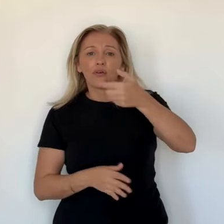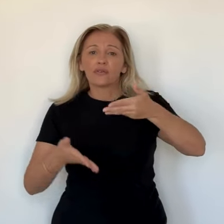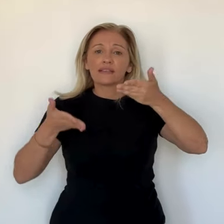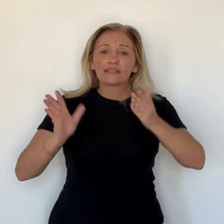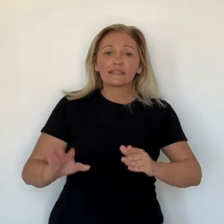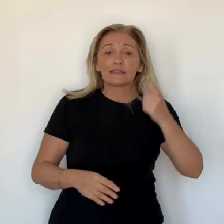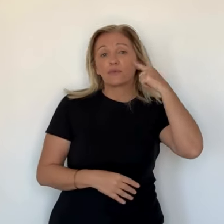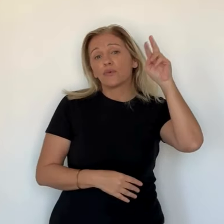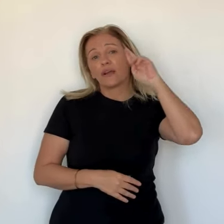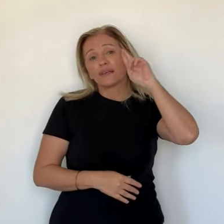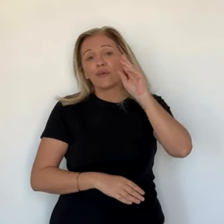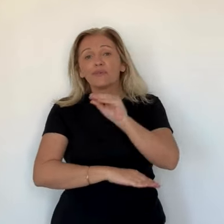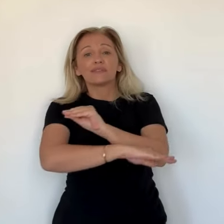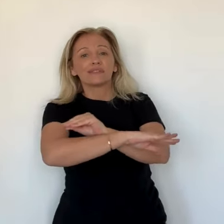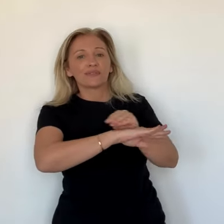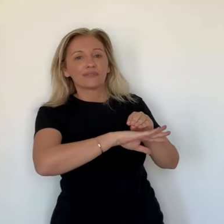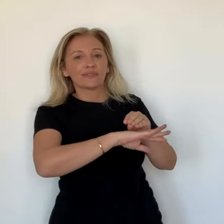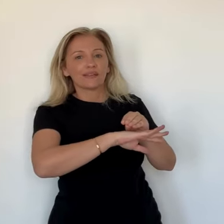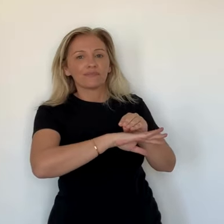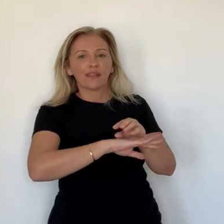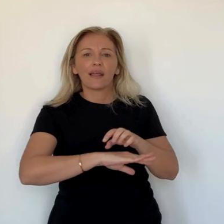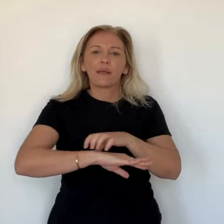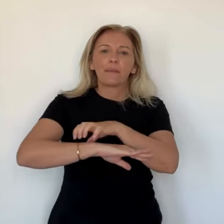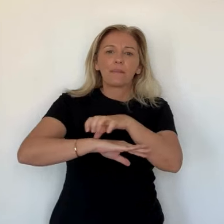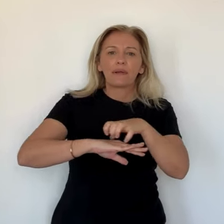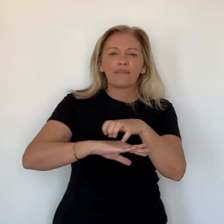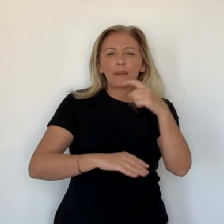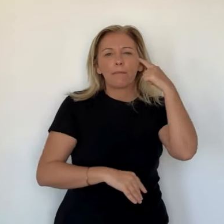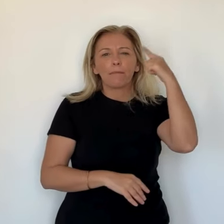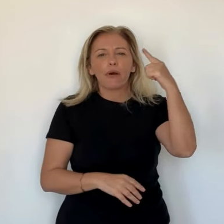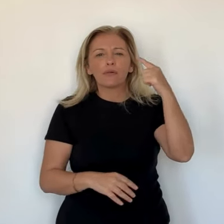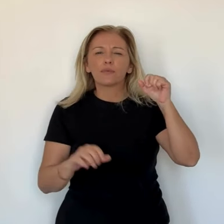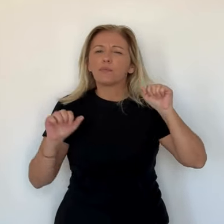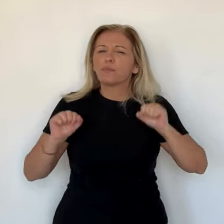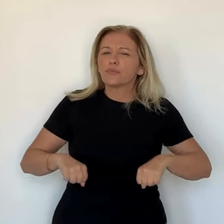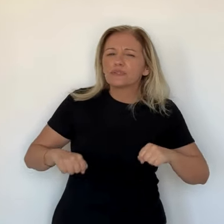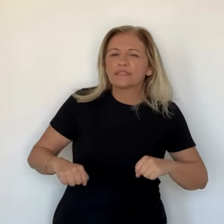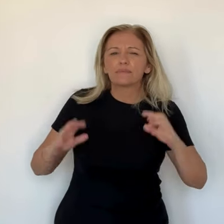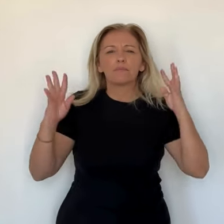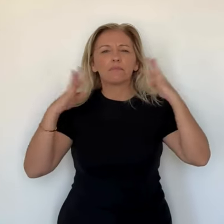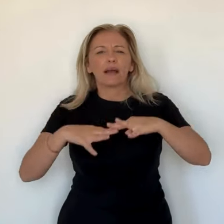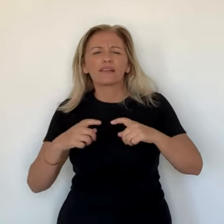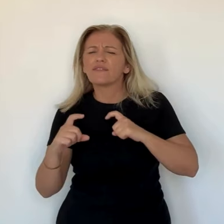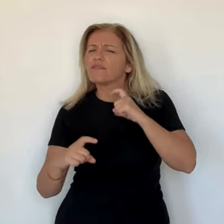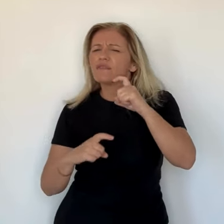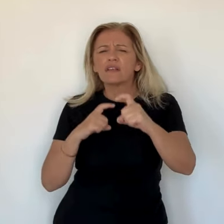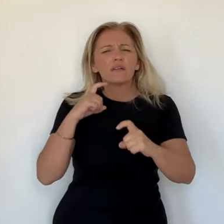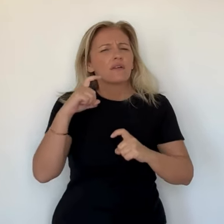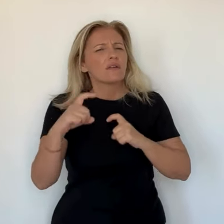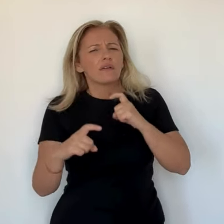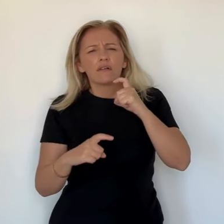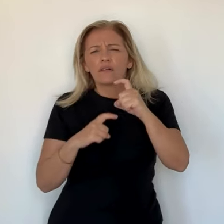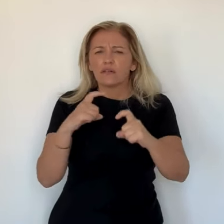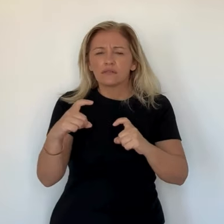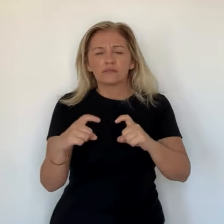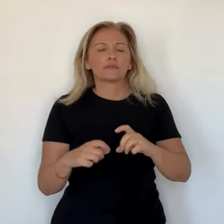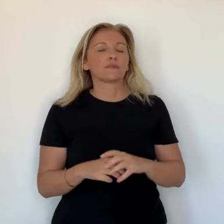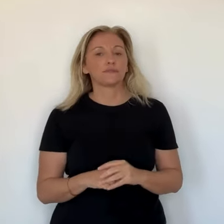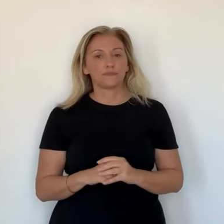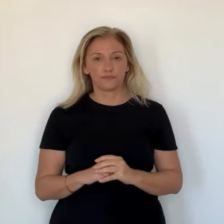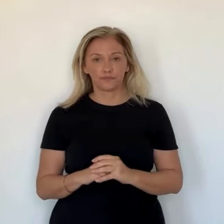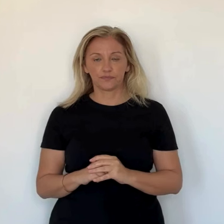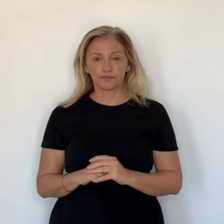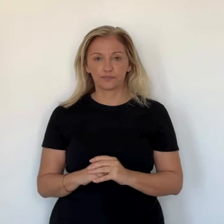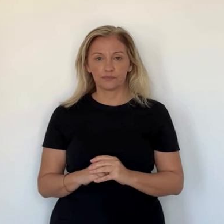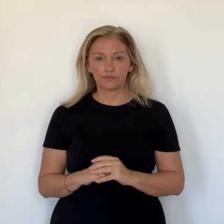octobre prochain. La préfecture de Haute-Corse l'a actée par arrêté ces derniers jours. Cette décision s'appuie cette fois encore